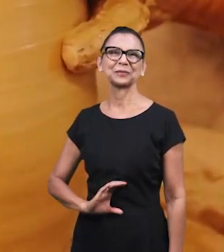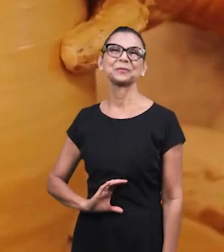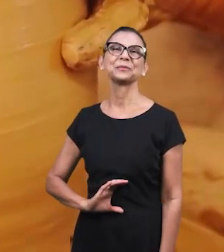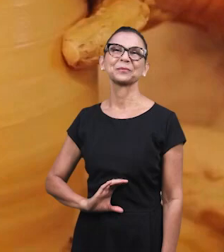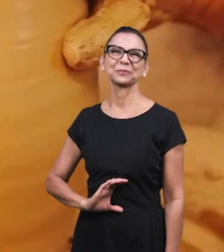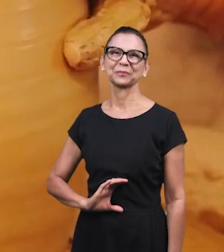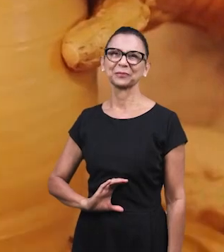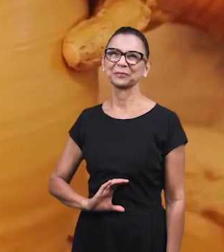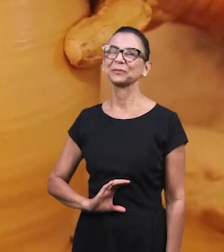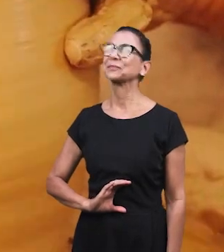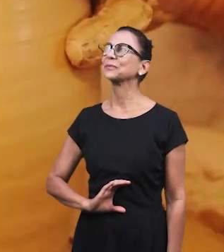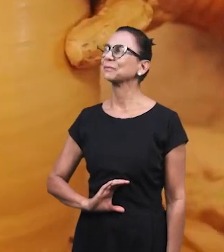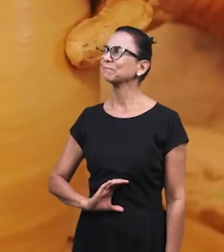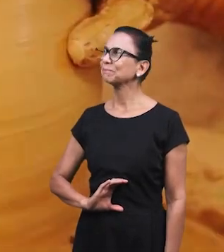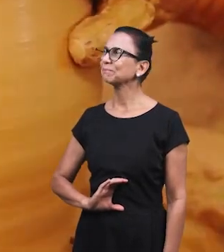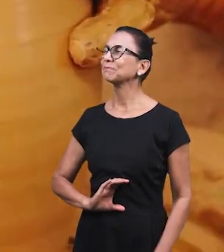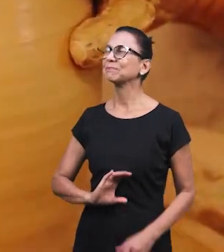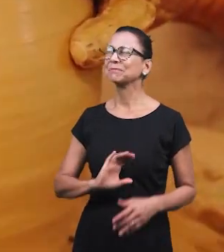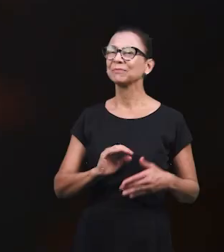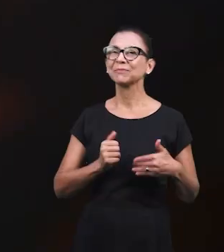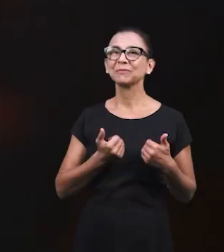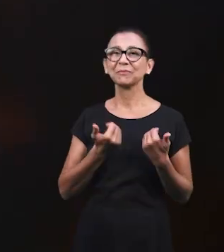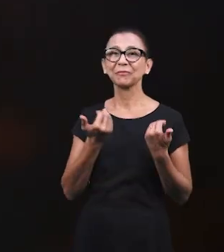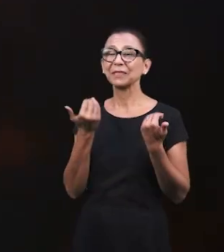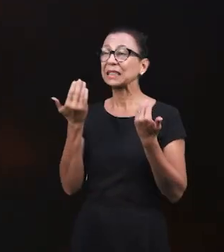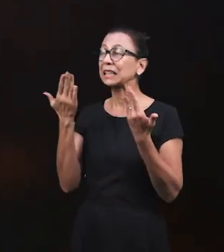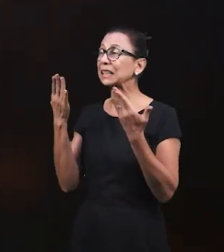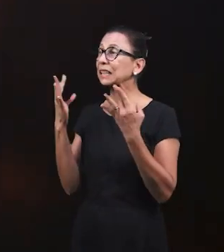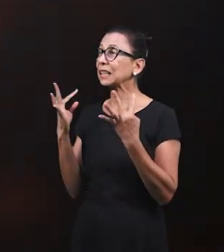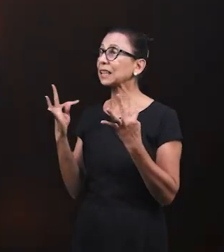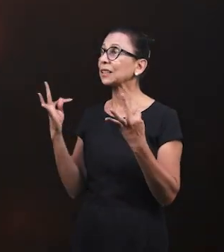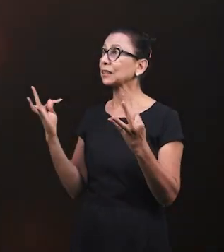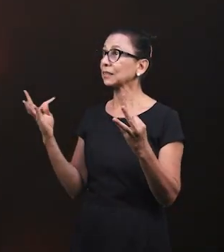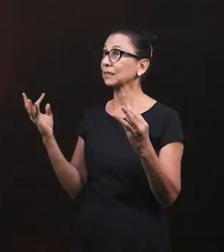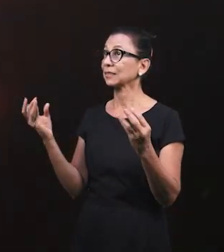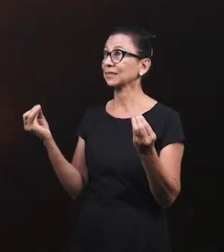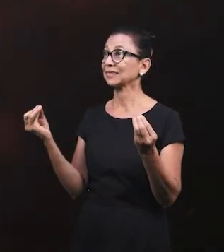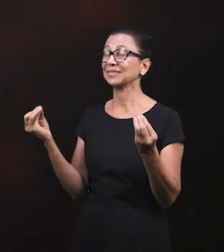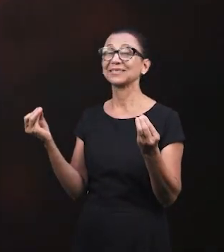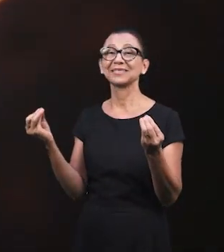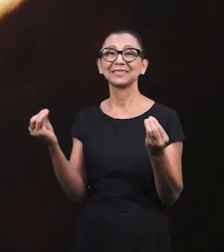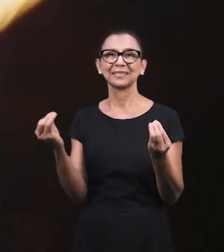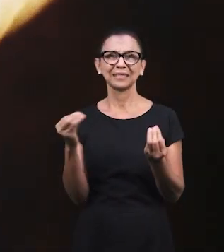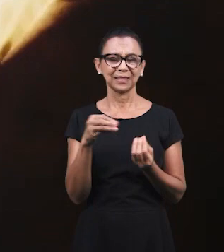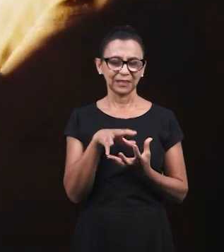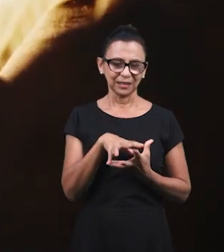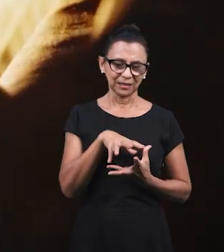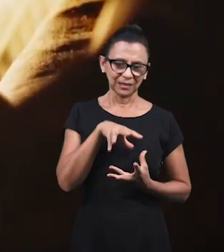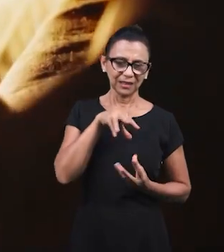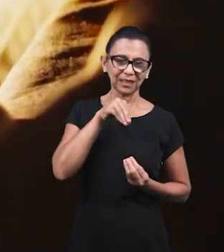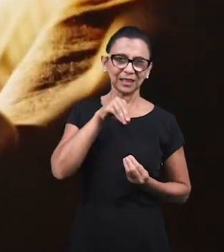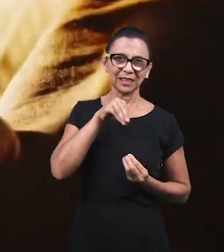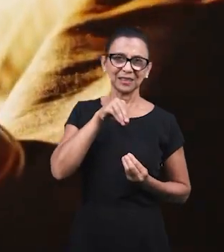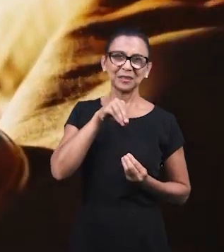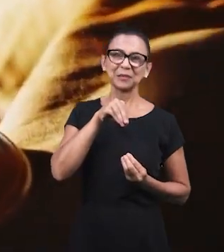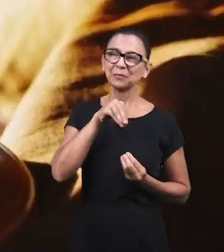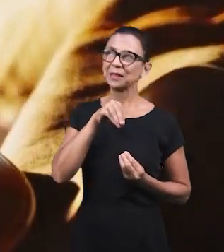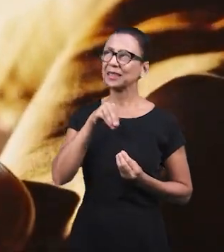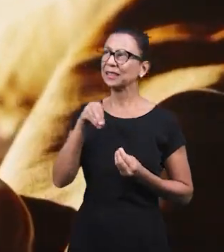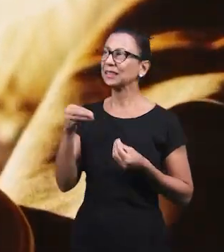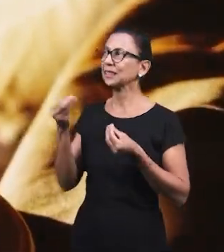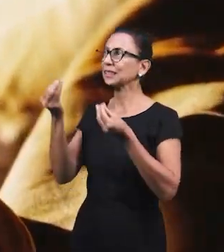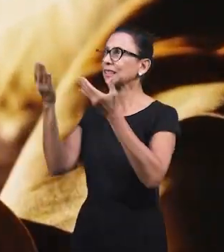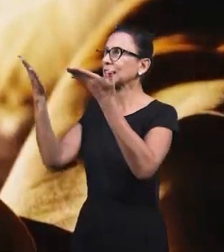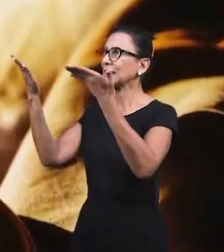Все Христос Тебе Я Отдаю И Тело И Душу Вот Я